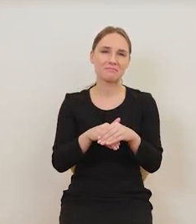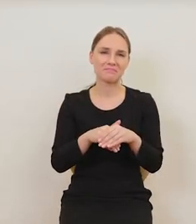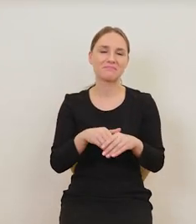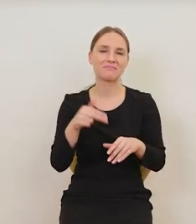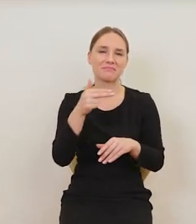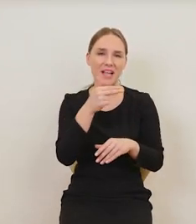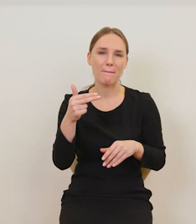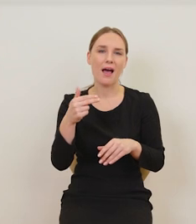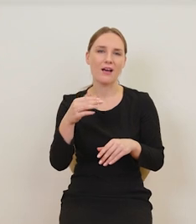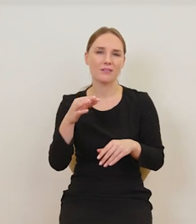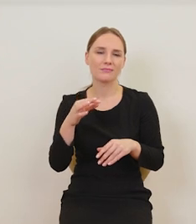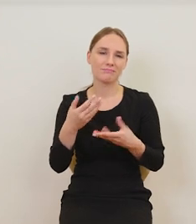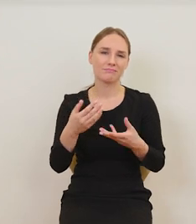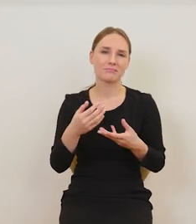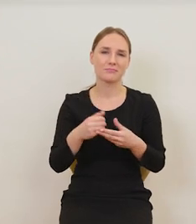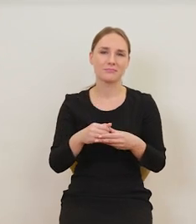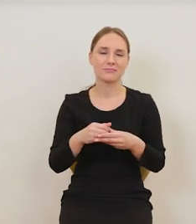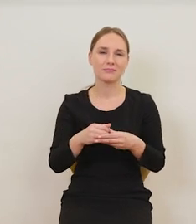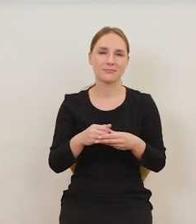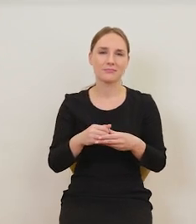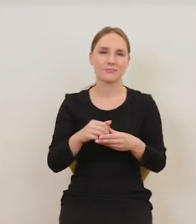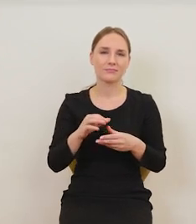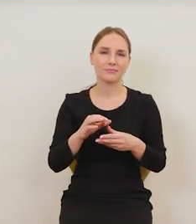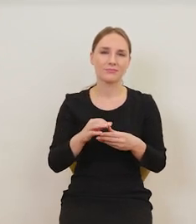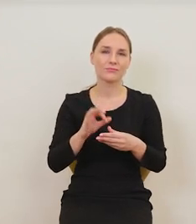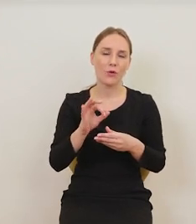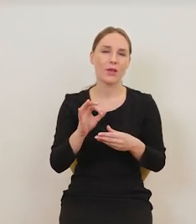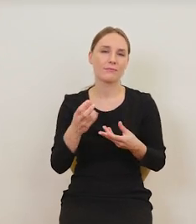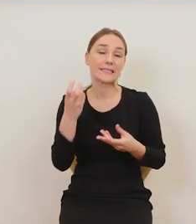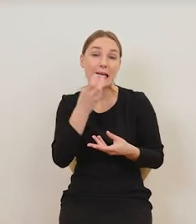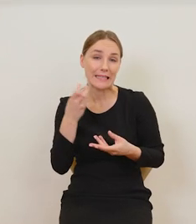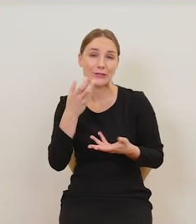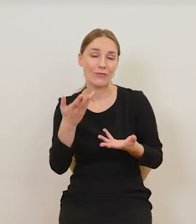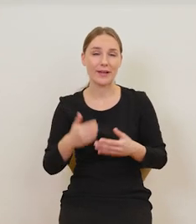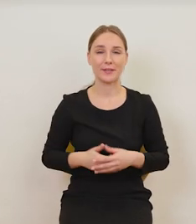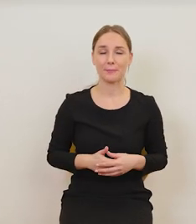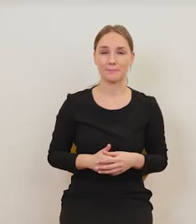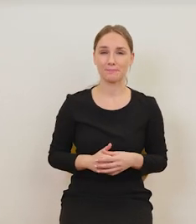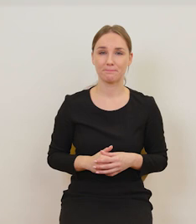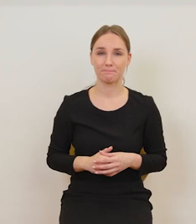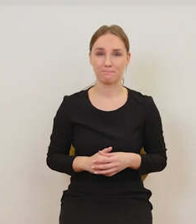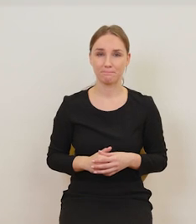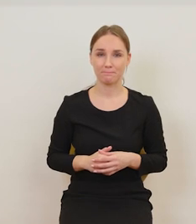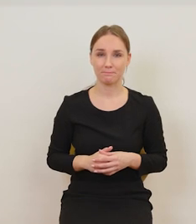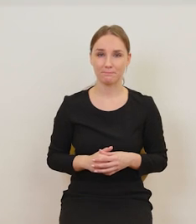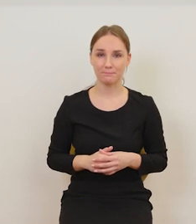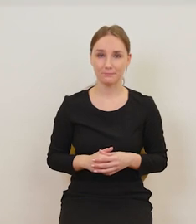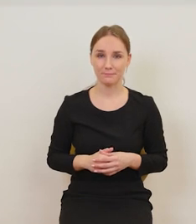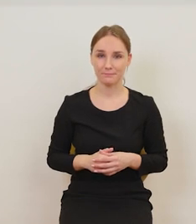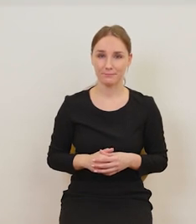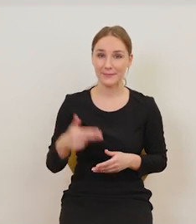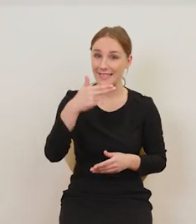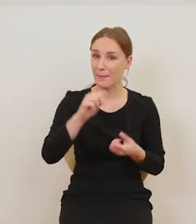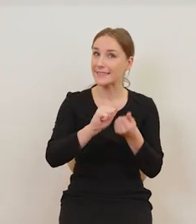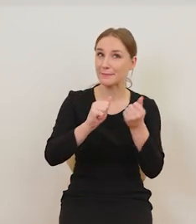jego, nazwijmy to, tematyki zainteresowań. I zmieniamy ten